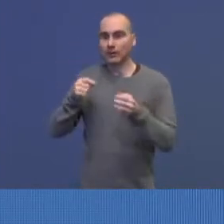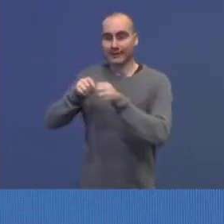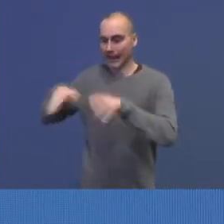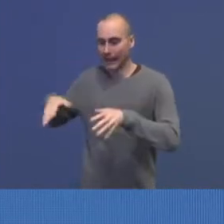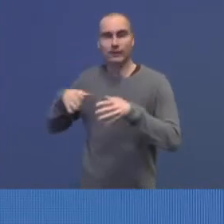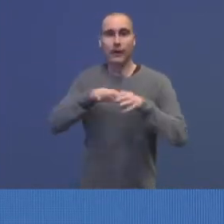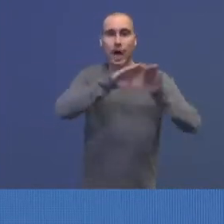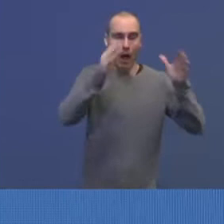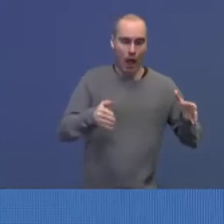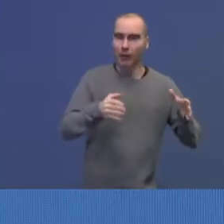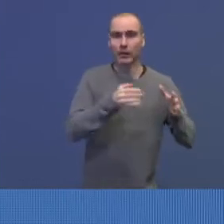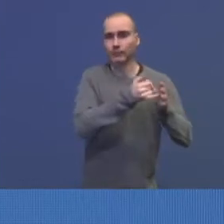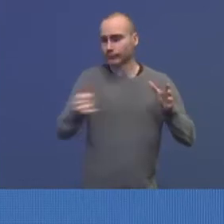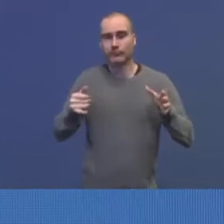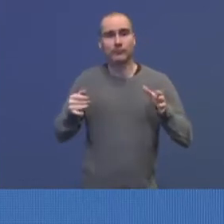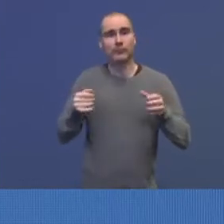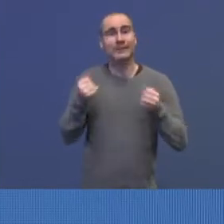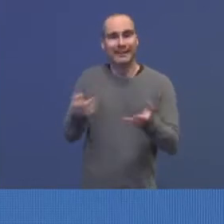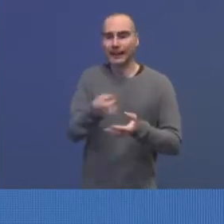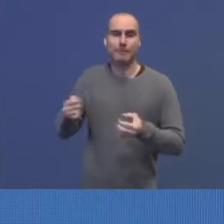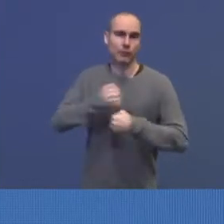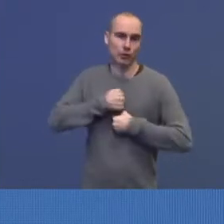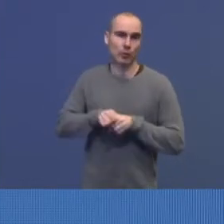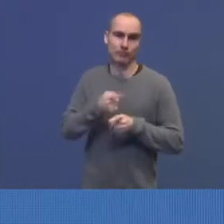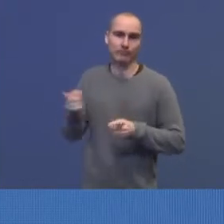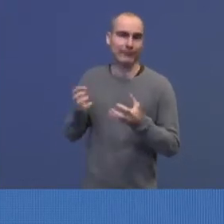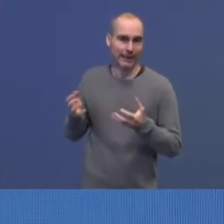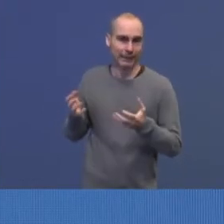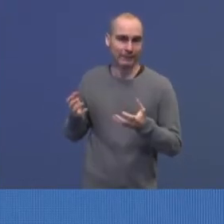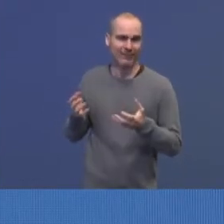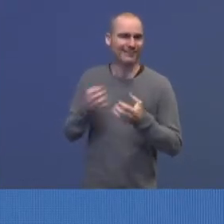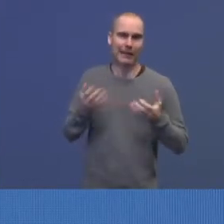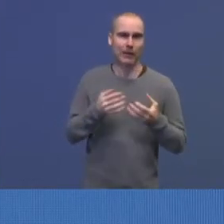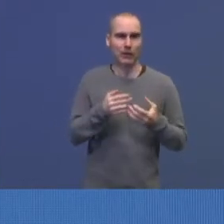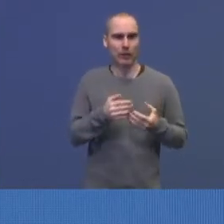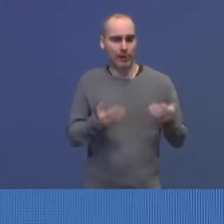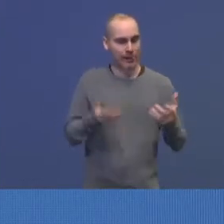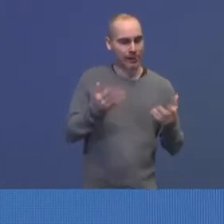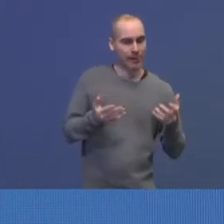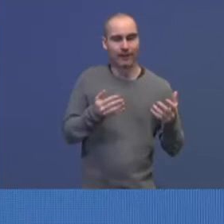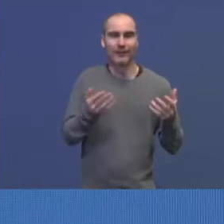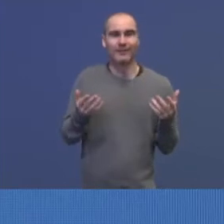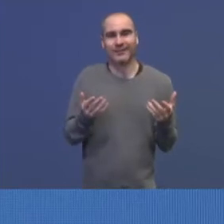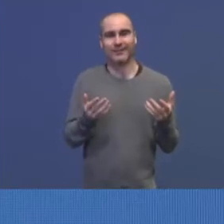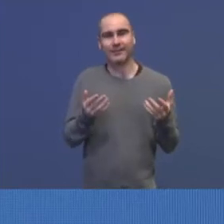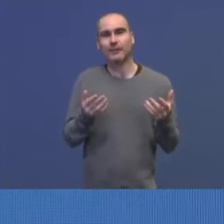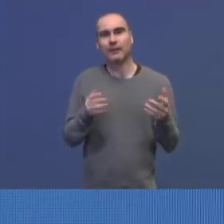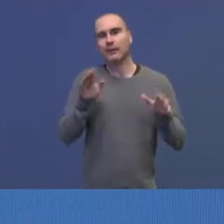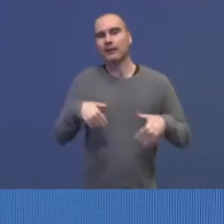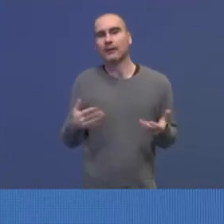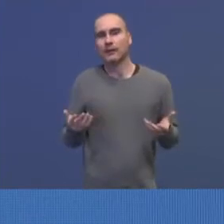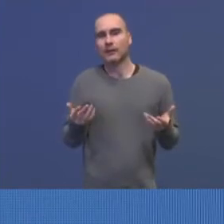haller, den type ting for å gi folk den tryggheten som er. Og da gir det egentlig ikke mening å spekulere ut over det. Det vil i seg selv være en